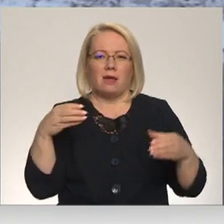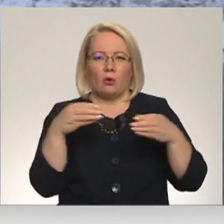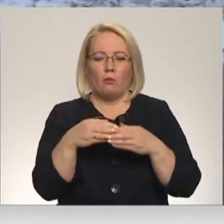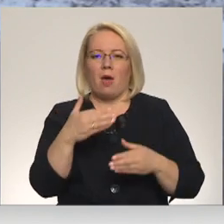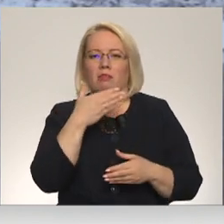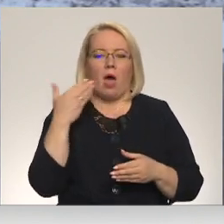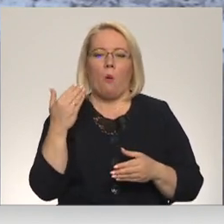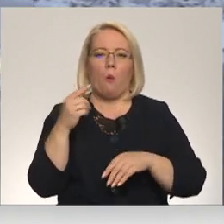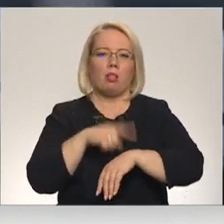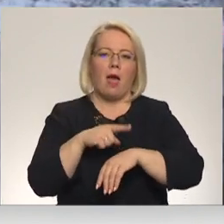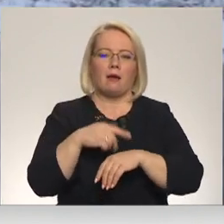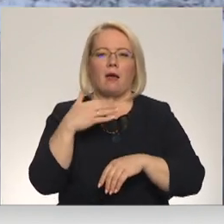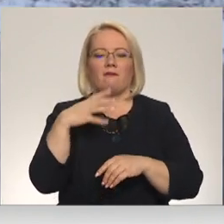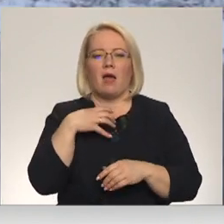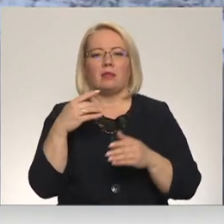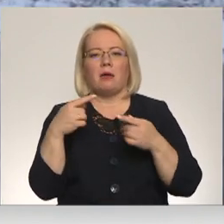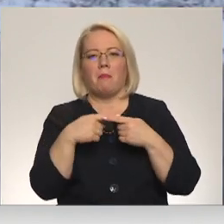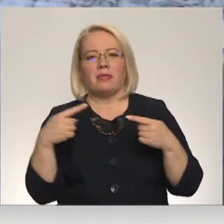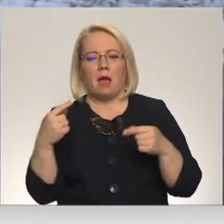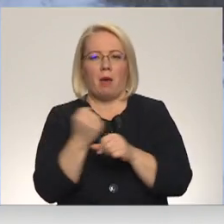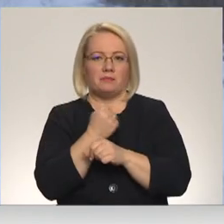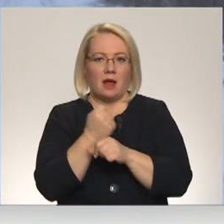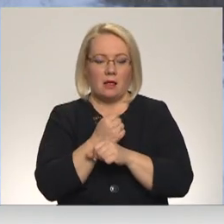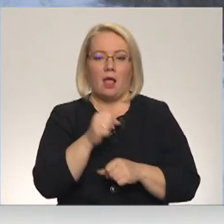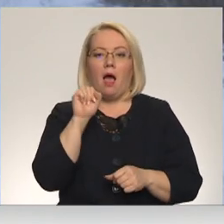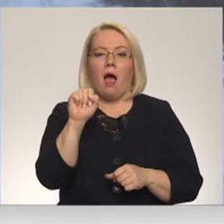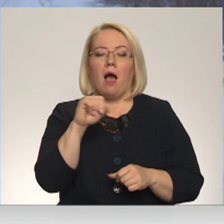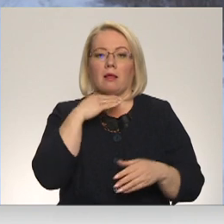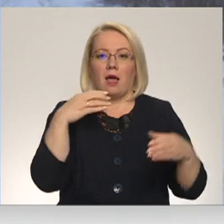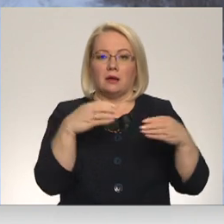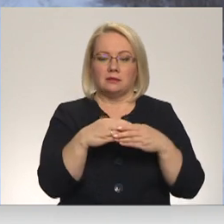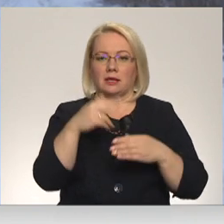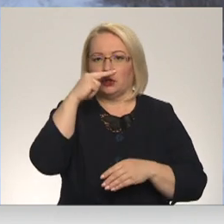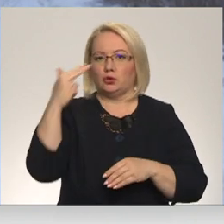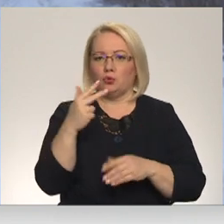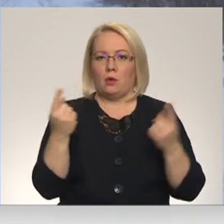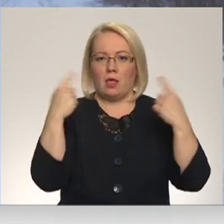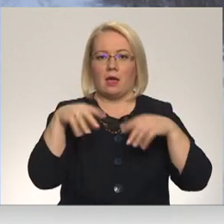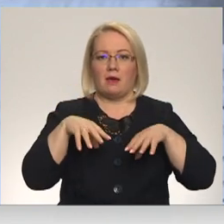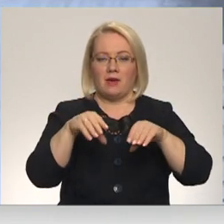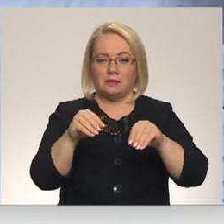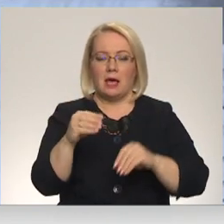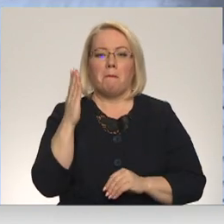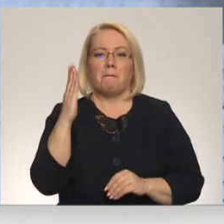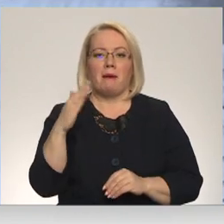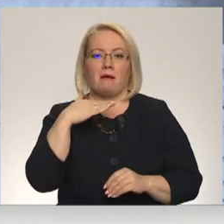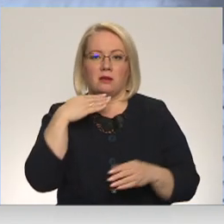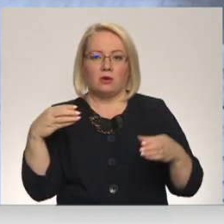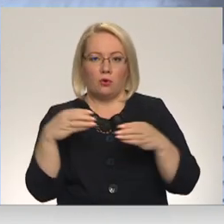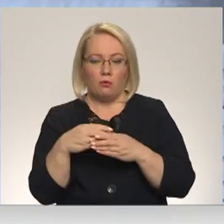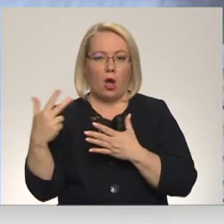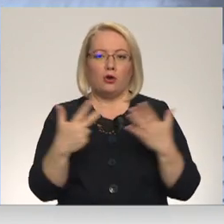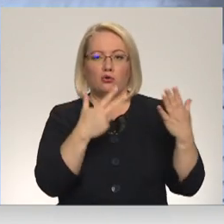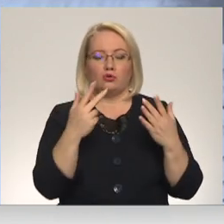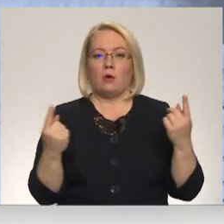jāapstrādā ar pretslīdes materiāliem. A klases ceļiem tas jāizdara trīs stundu laikā, B klases ceļiem astuņu stundu laikā.